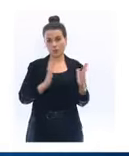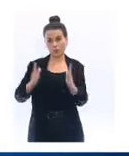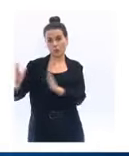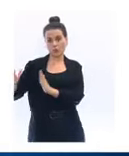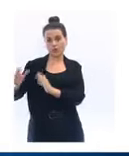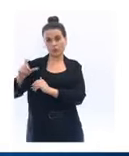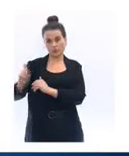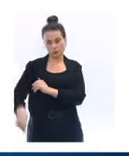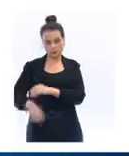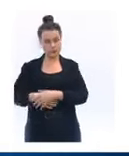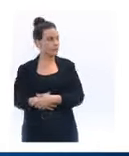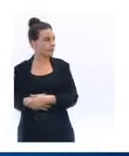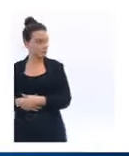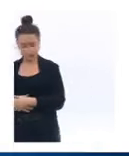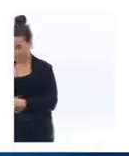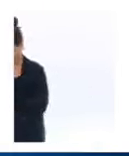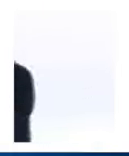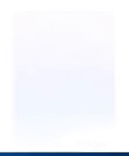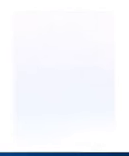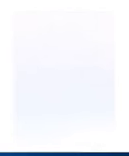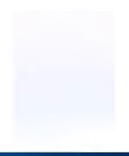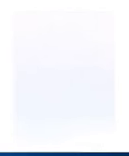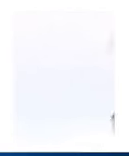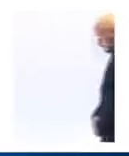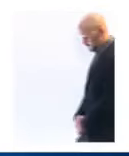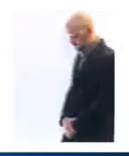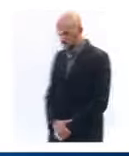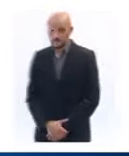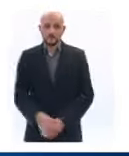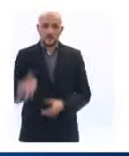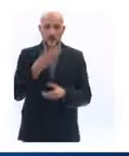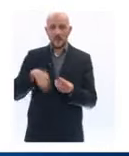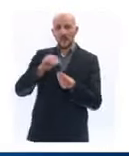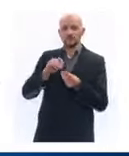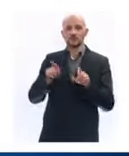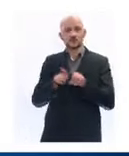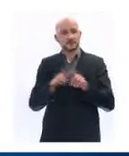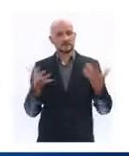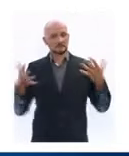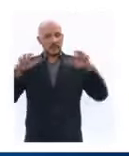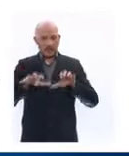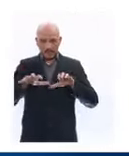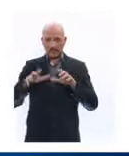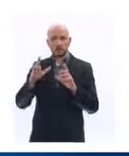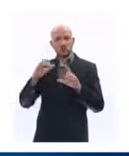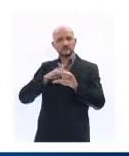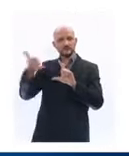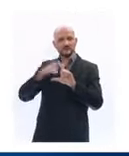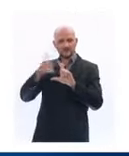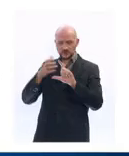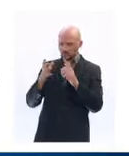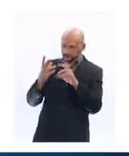pointe. En complément, les réunions en audio ou visioconférence doivent constituer la règle.